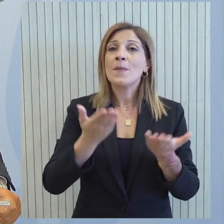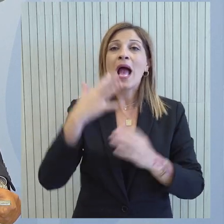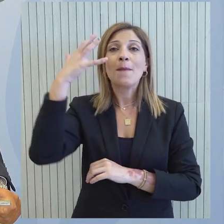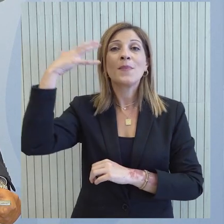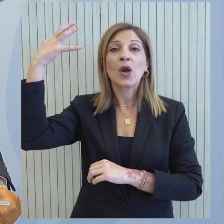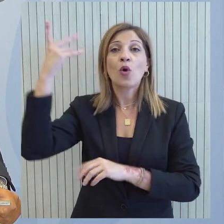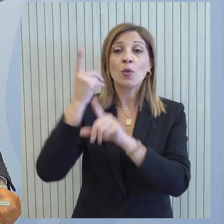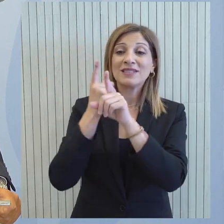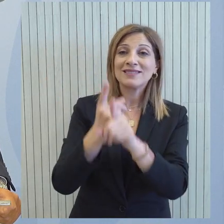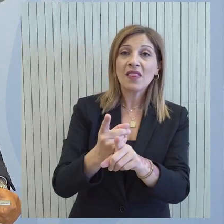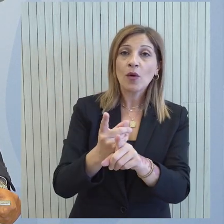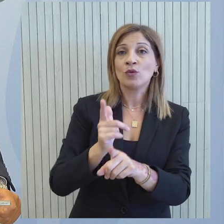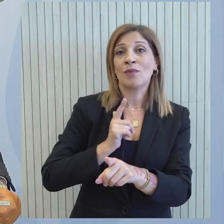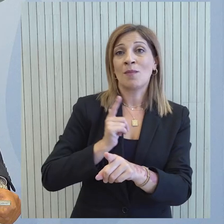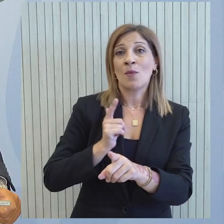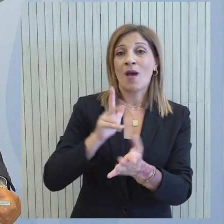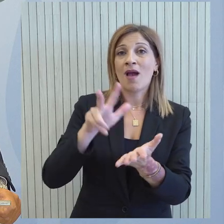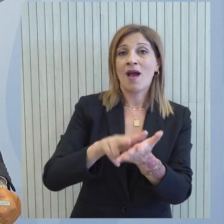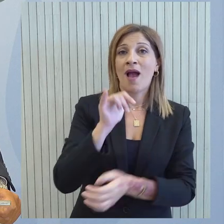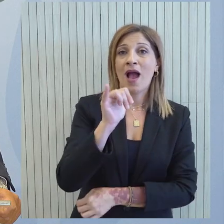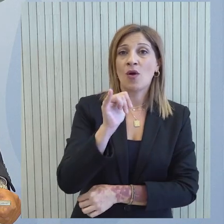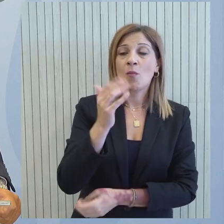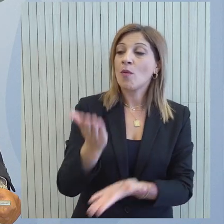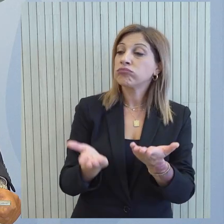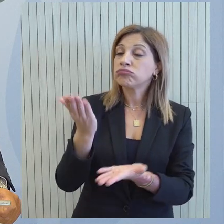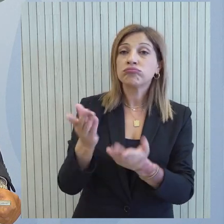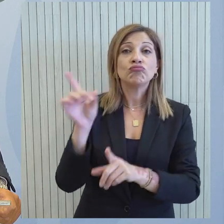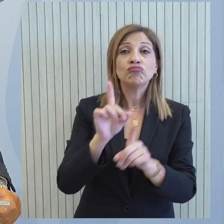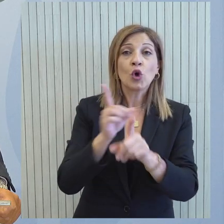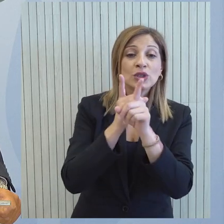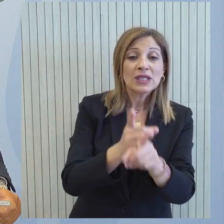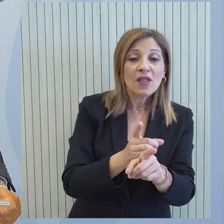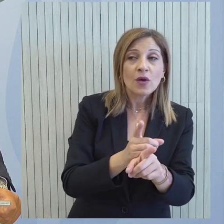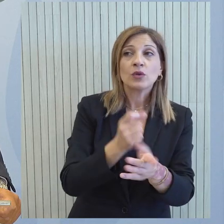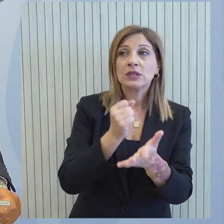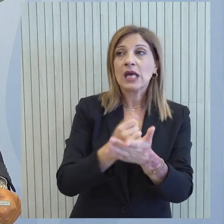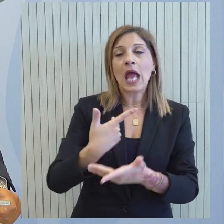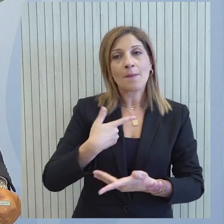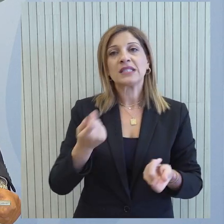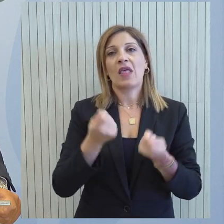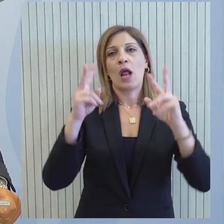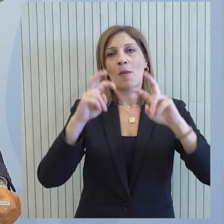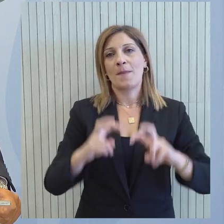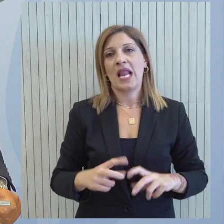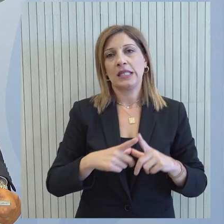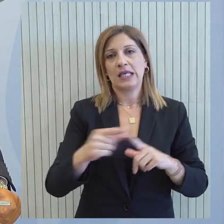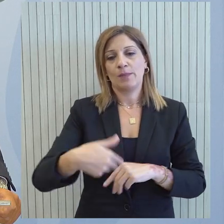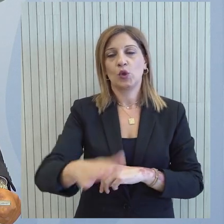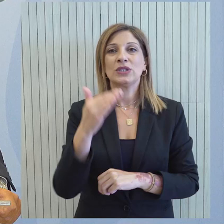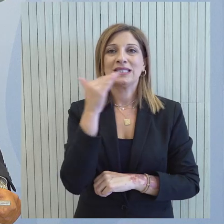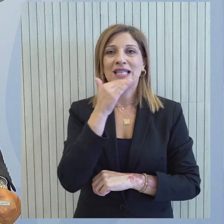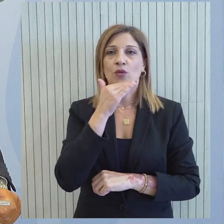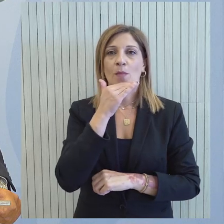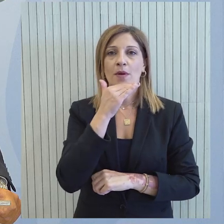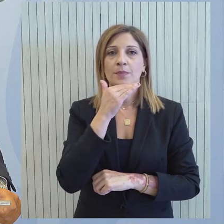προσφοράς του εμπειρογνώμου που θα μπορέσει να προχωρήσει. Είναι όμως σε διαδικασίες κατακύρωσης, προσφοροδότηση και κατακύρωσης για να γίνει και η δική μας μελέτη το